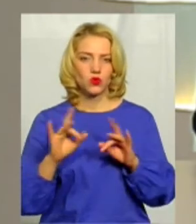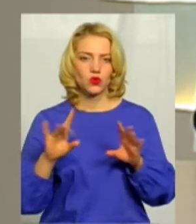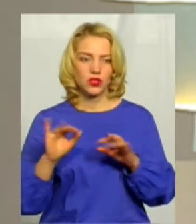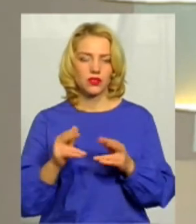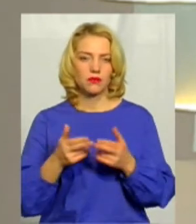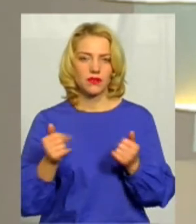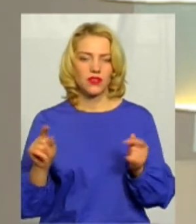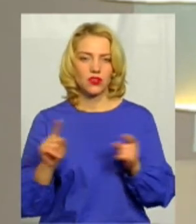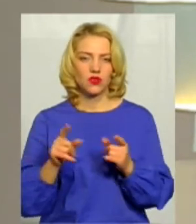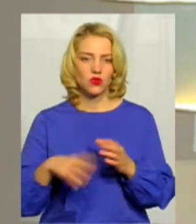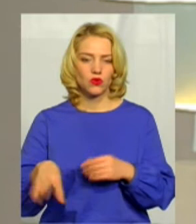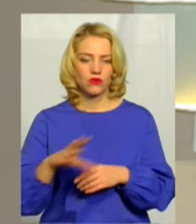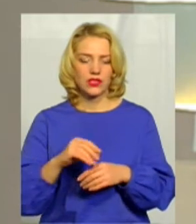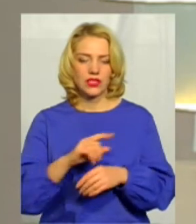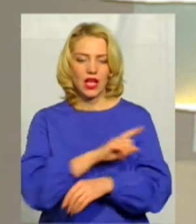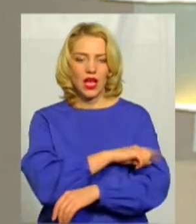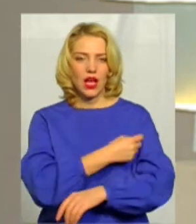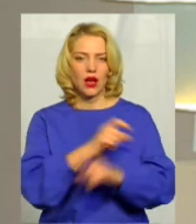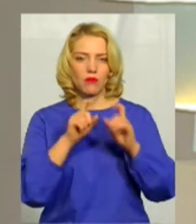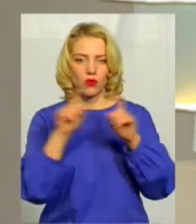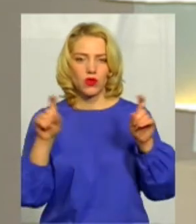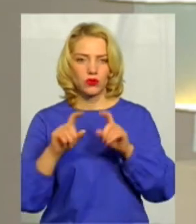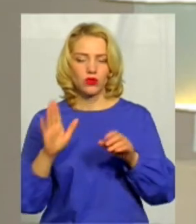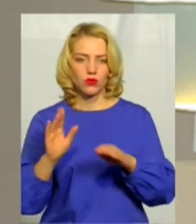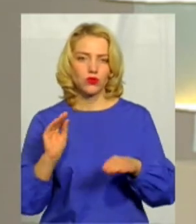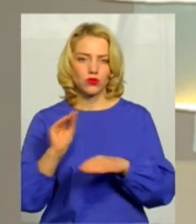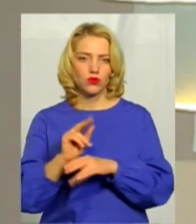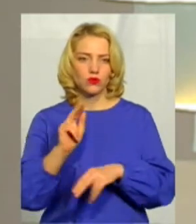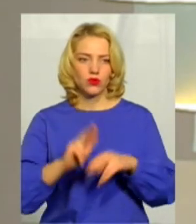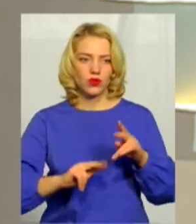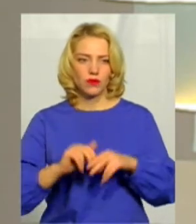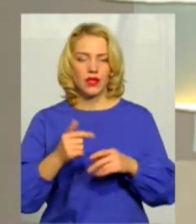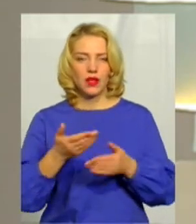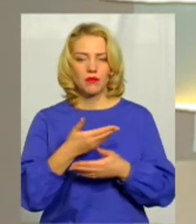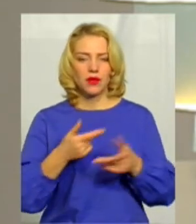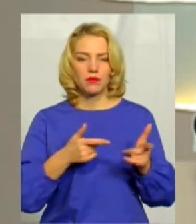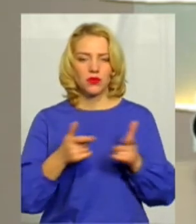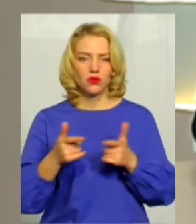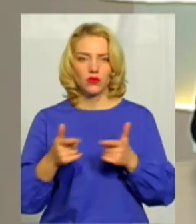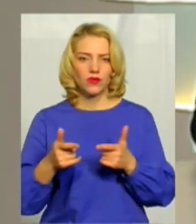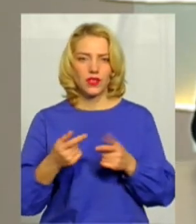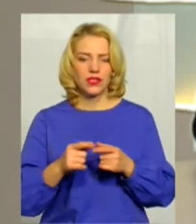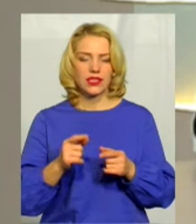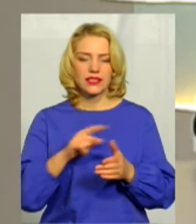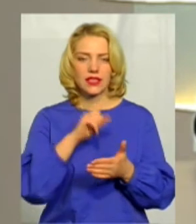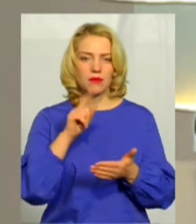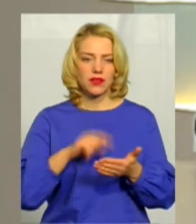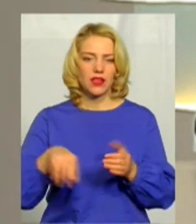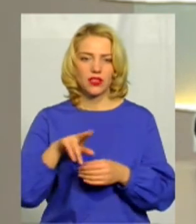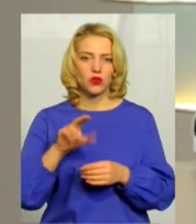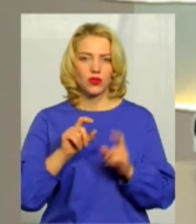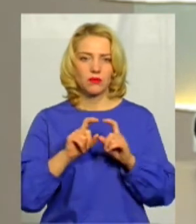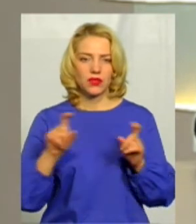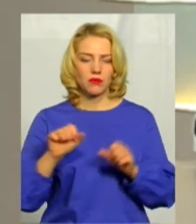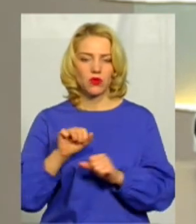підтвердив, що усі амбулаторії добудують. Ми підготували запитання до Департаменту охорони